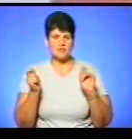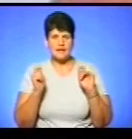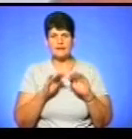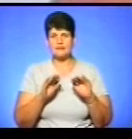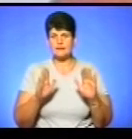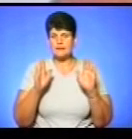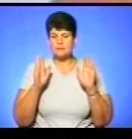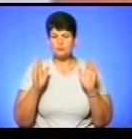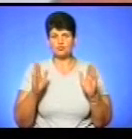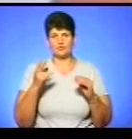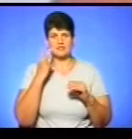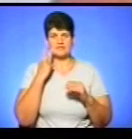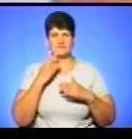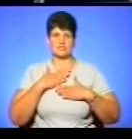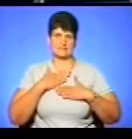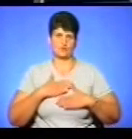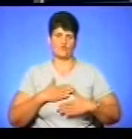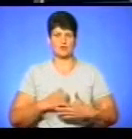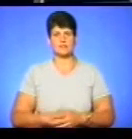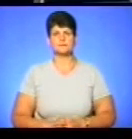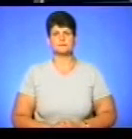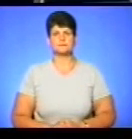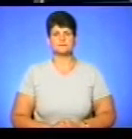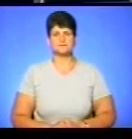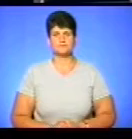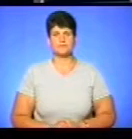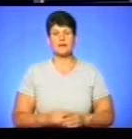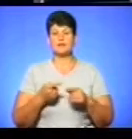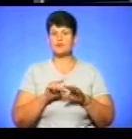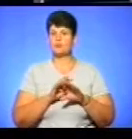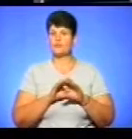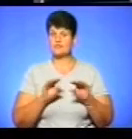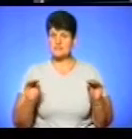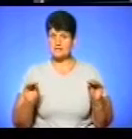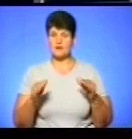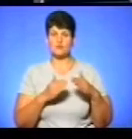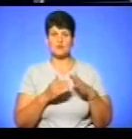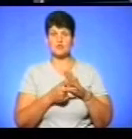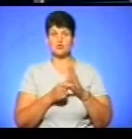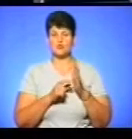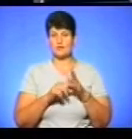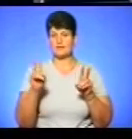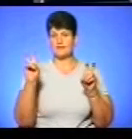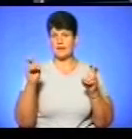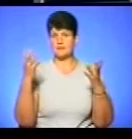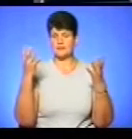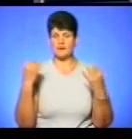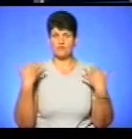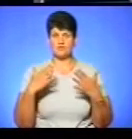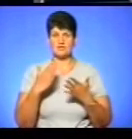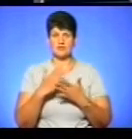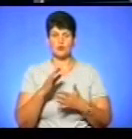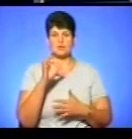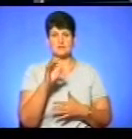будуть, як завжди, задоволені. І на цьому у мене все. А у сусідній студії «Тема дня» уже є наша ведуча